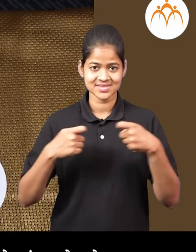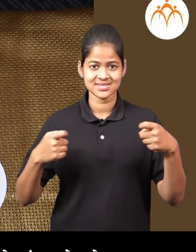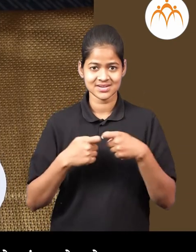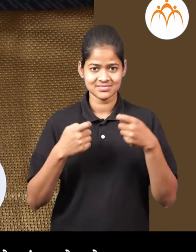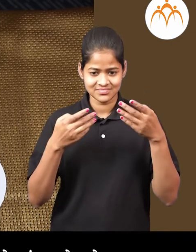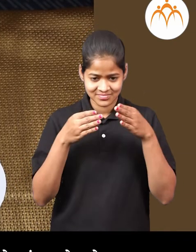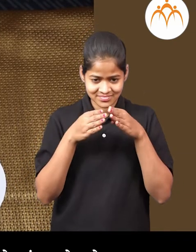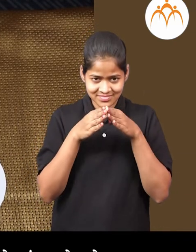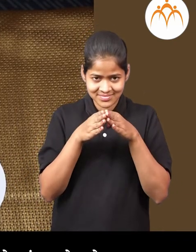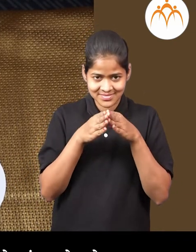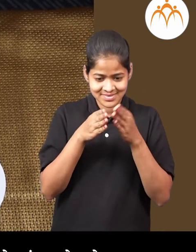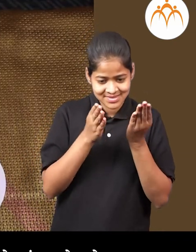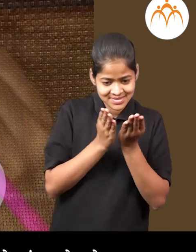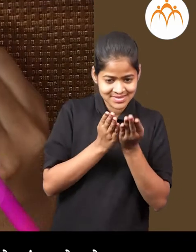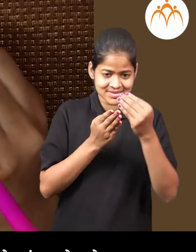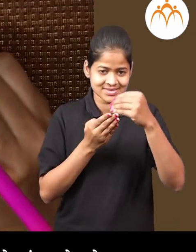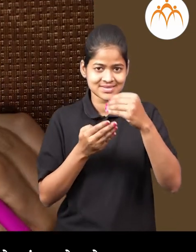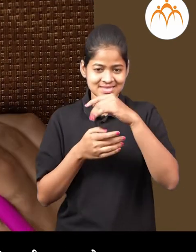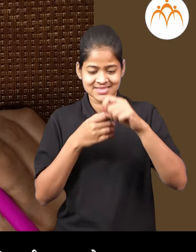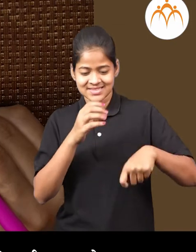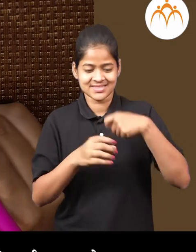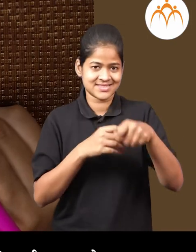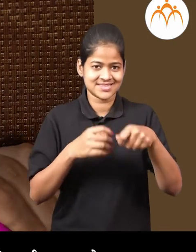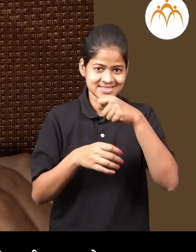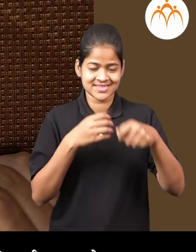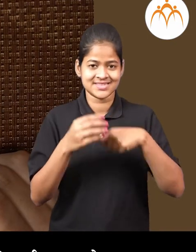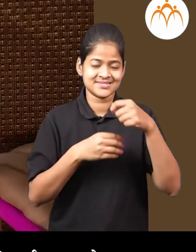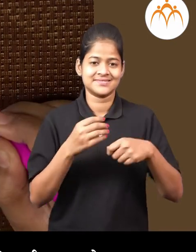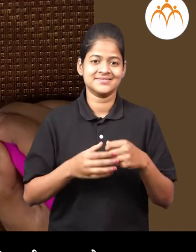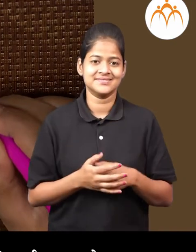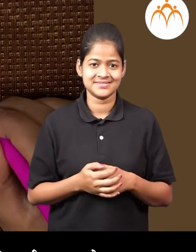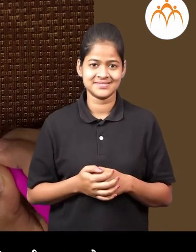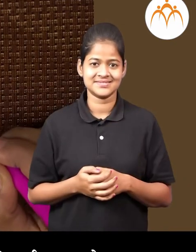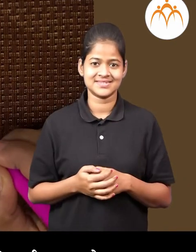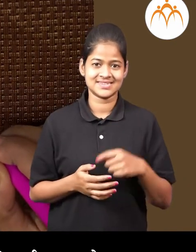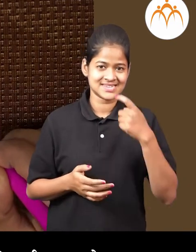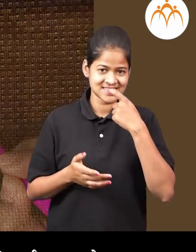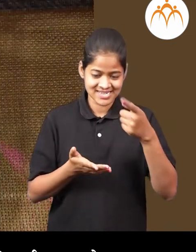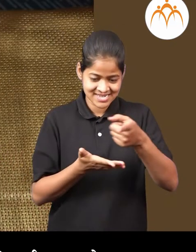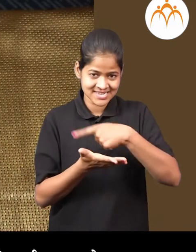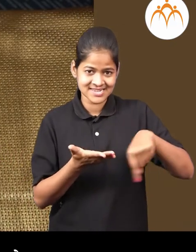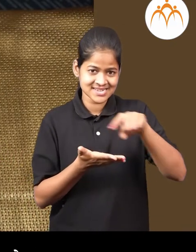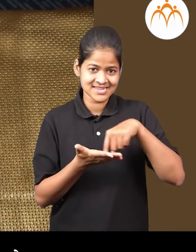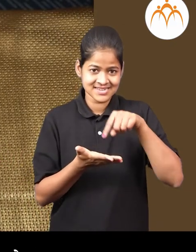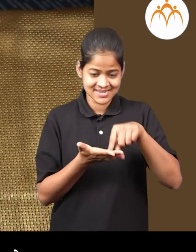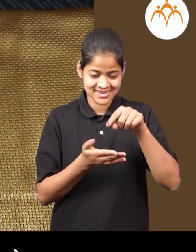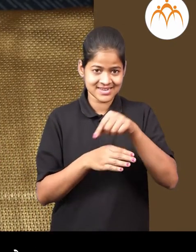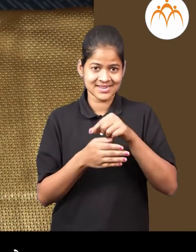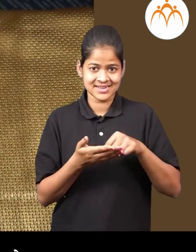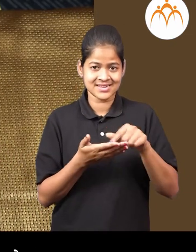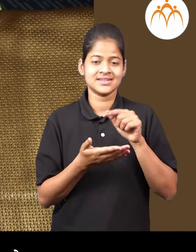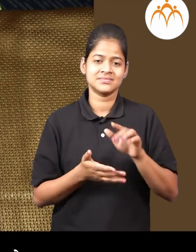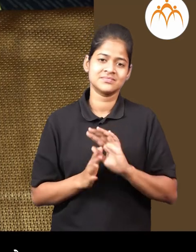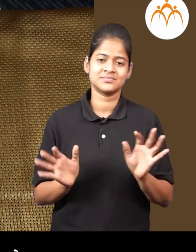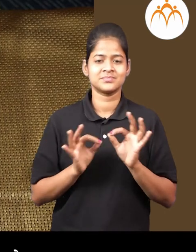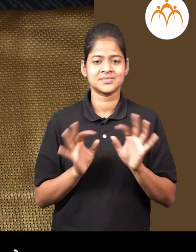एक में करना जोडले। ये कागदावर्ती छोटे से चित्रों किमा डिजाइन काडले। आणी जाला आपला